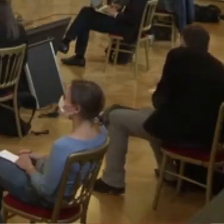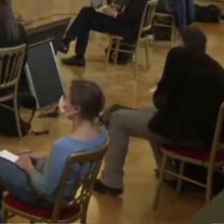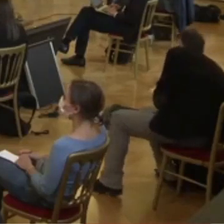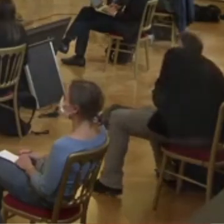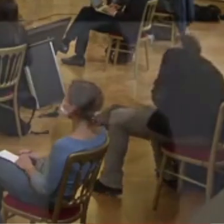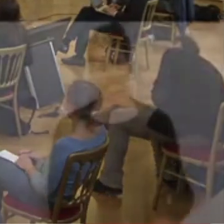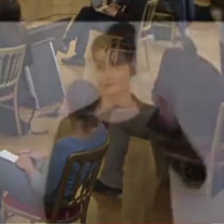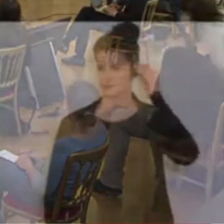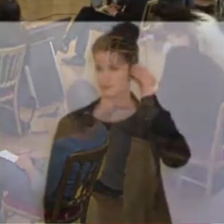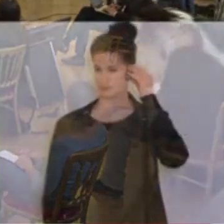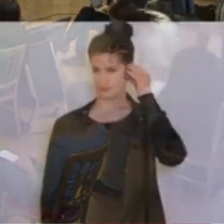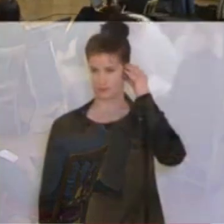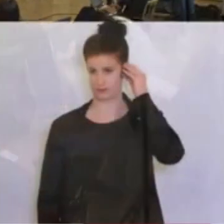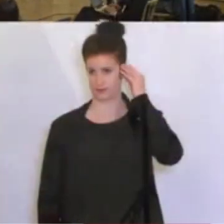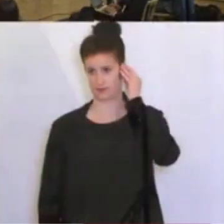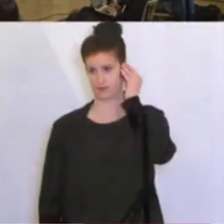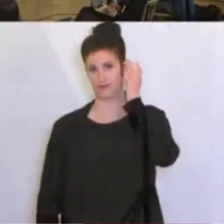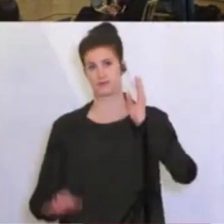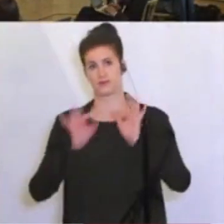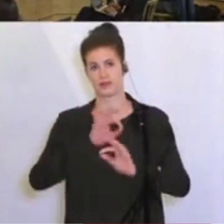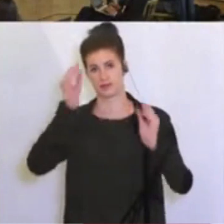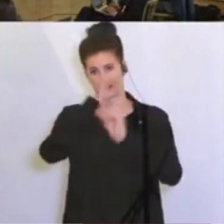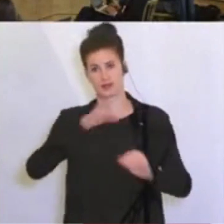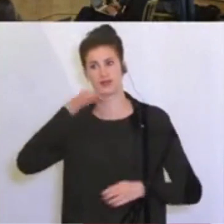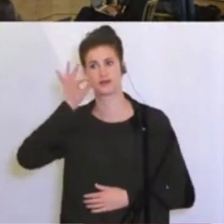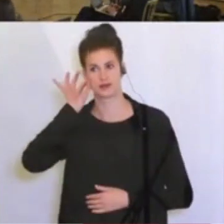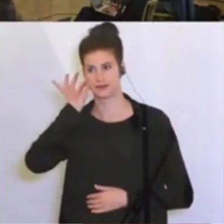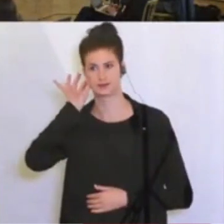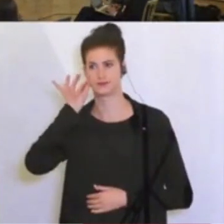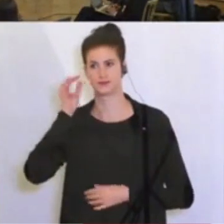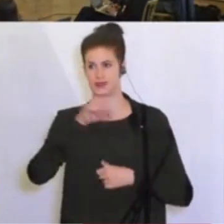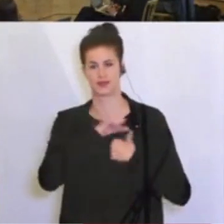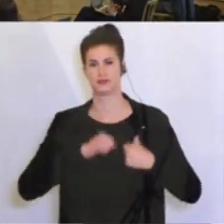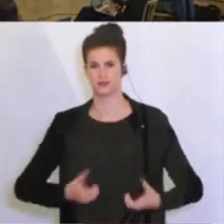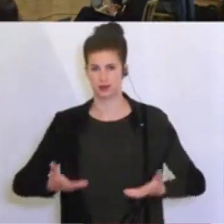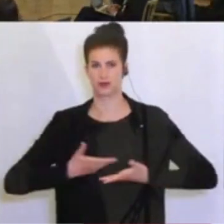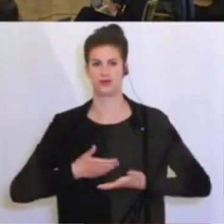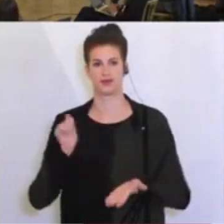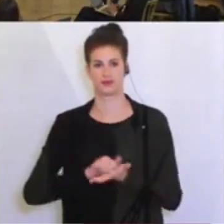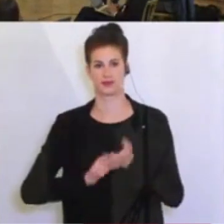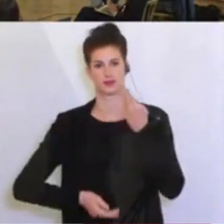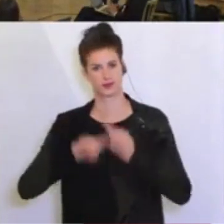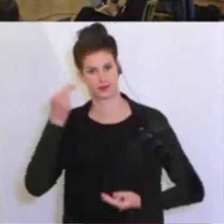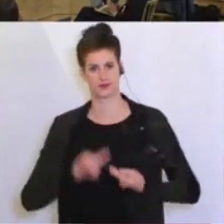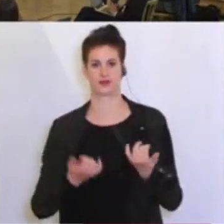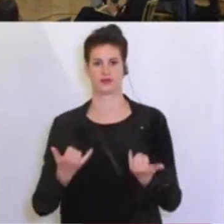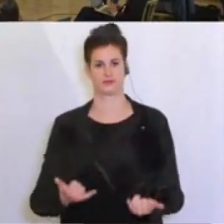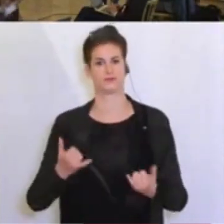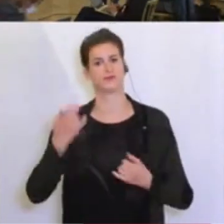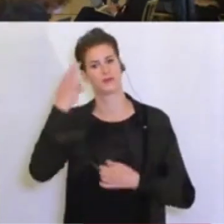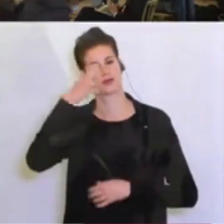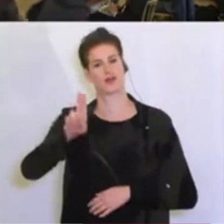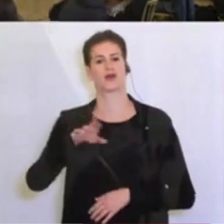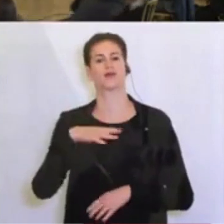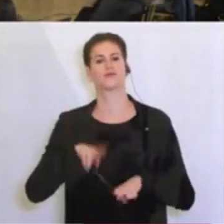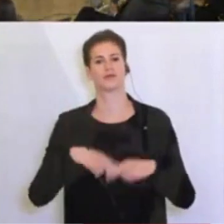Ja, sehr geehrte Damen und Herren, herzlich willkommen zur Pressekonferenz im Anschluss an Beratungen der Bundesregierung und der Herr Bundeskanzler mit dem